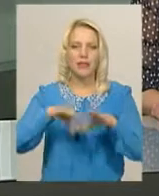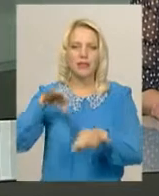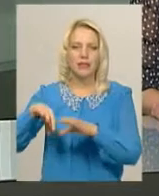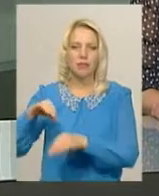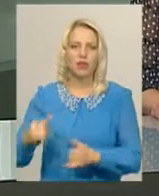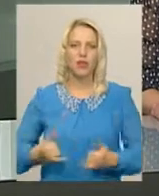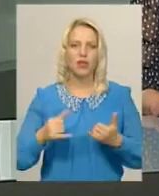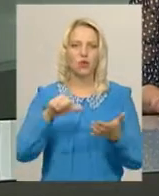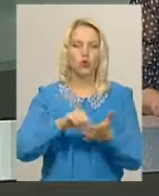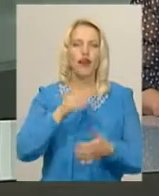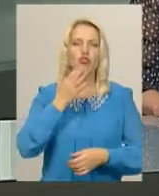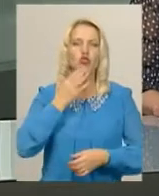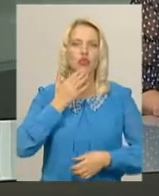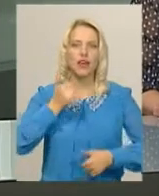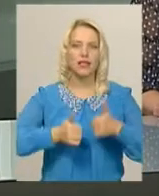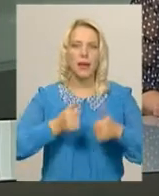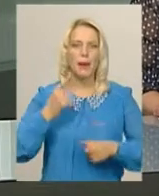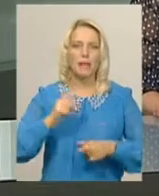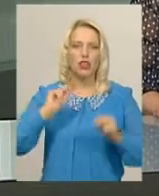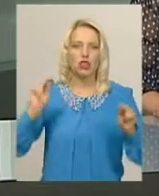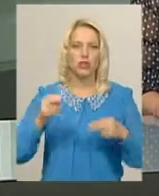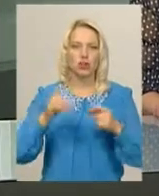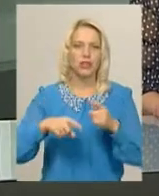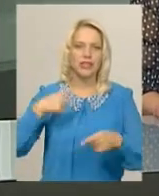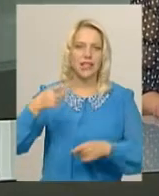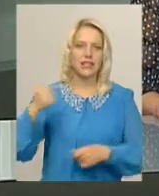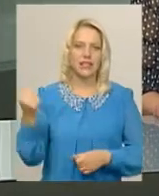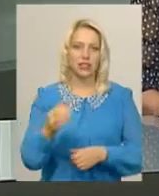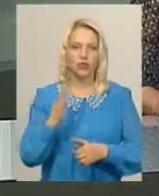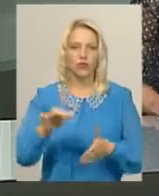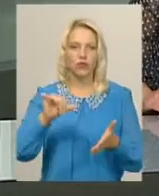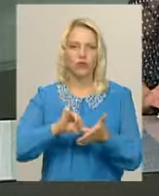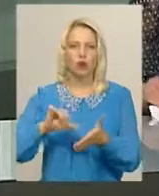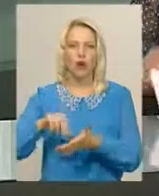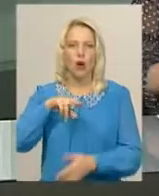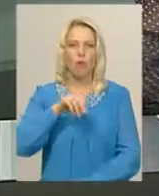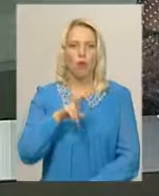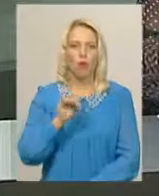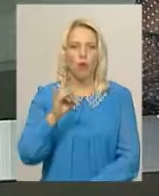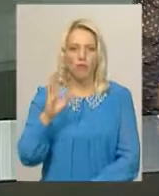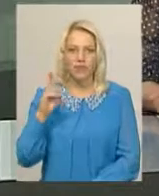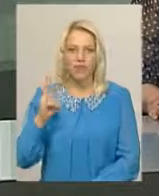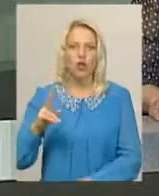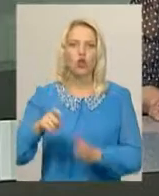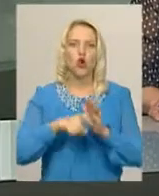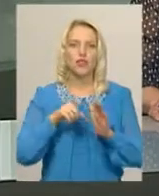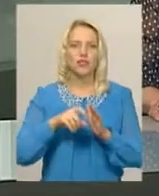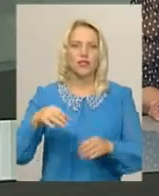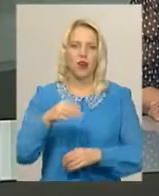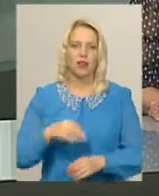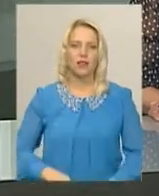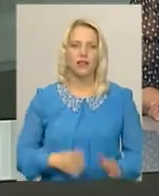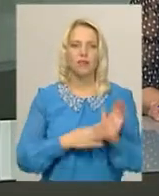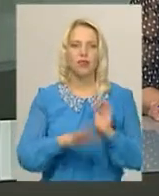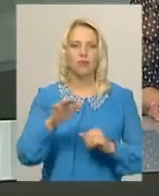змаганнях. Перший чемпіонат України чекає на юнаків за тиждень. Вони мають виступати в Покровську, Донецької області. 95